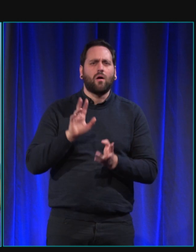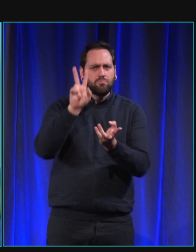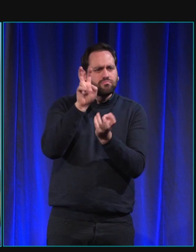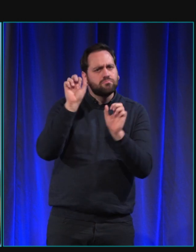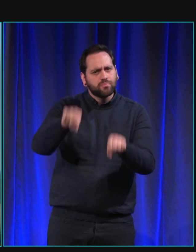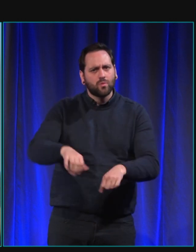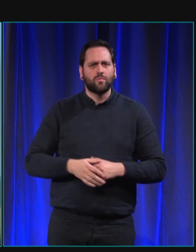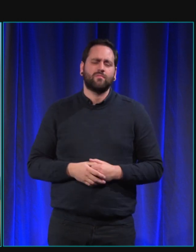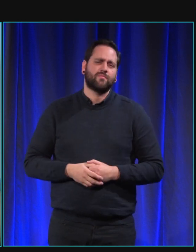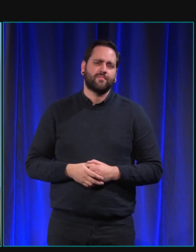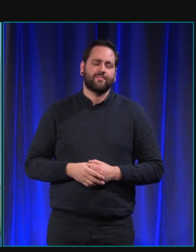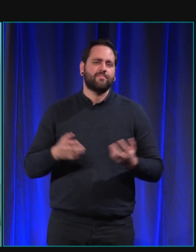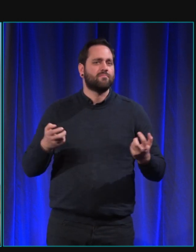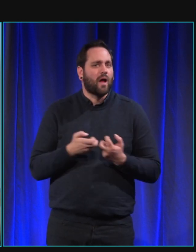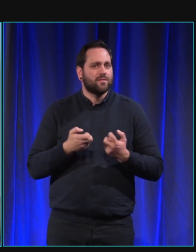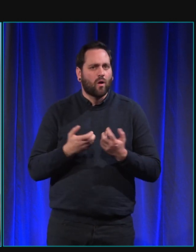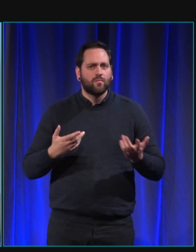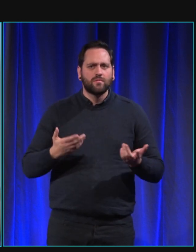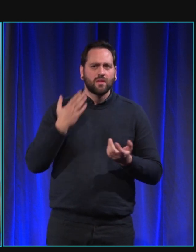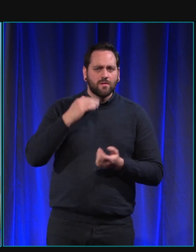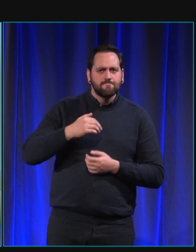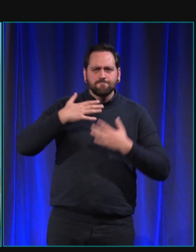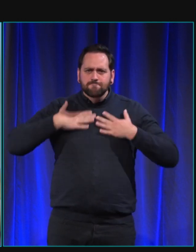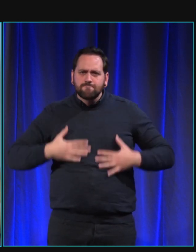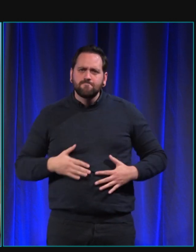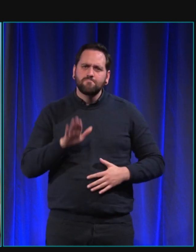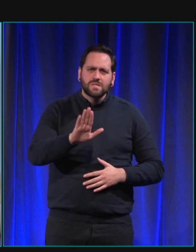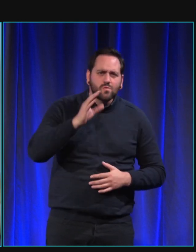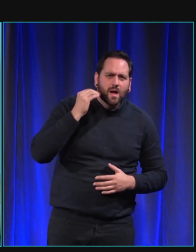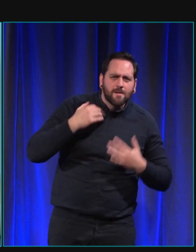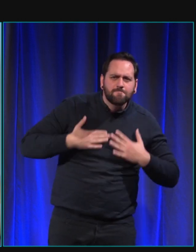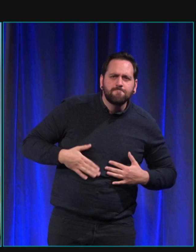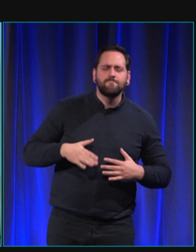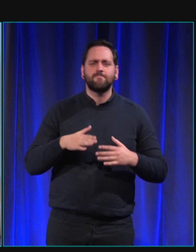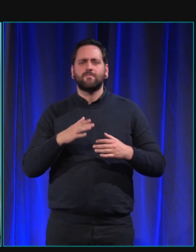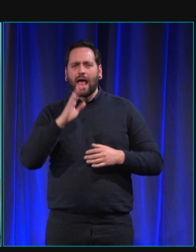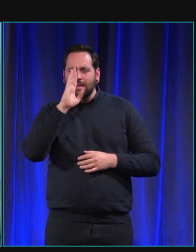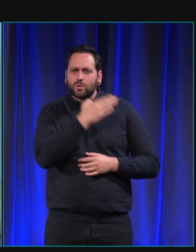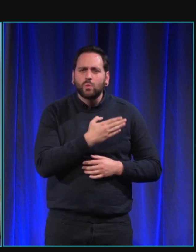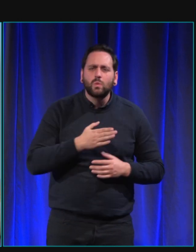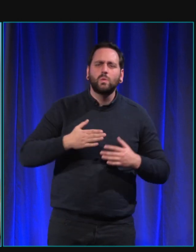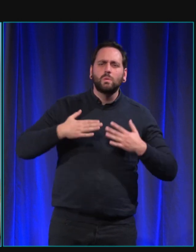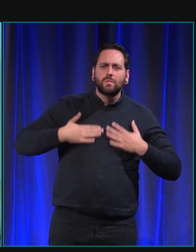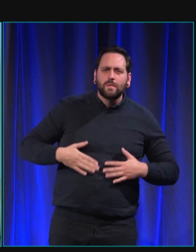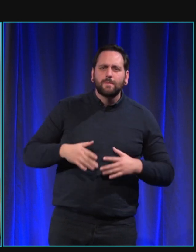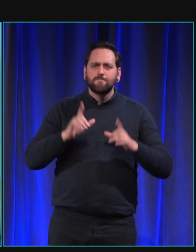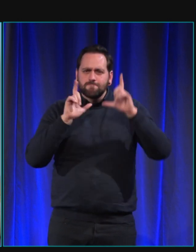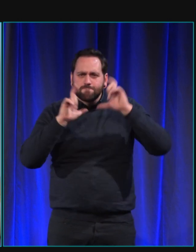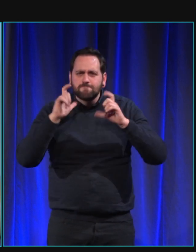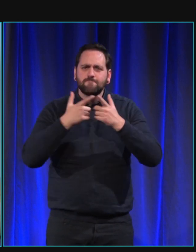Ils peuvent identifier nos émotions à travers nos attitudes, à travers nos postures, nos mimiques, nos intonations.